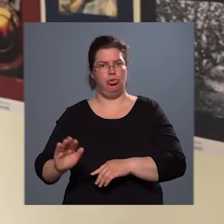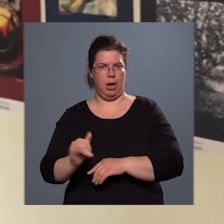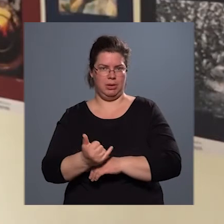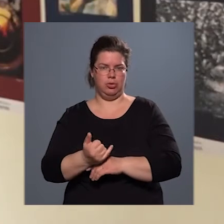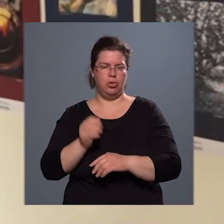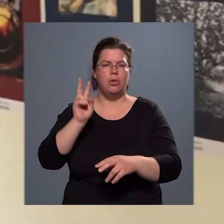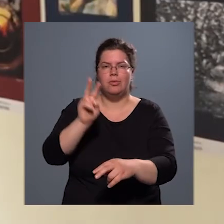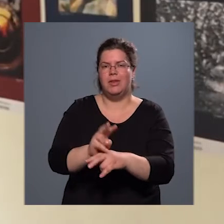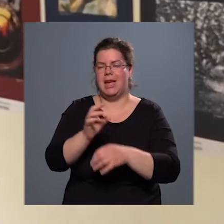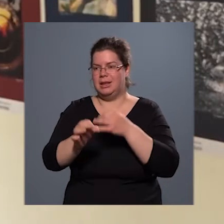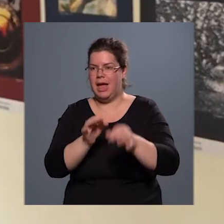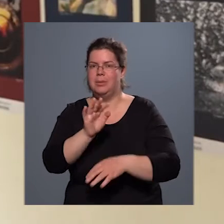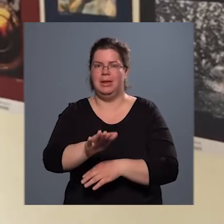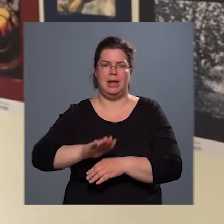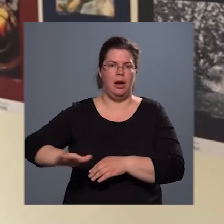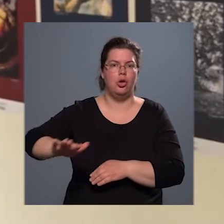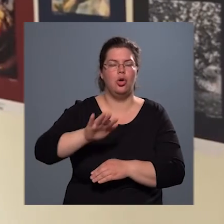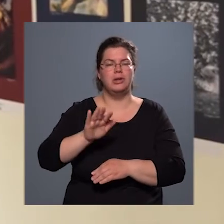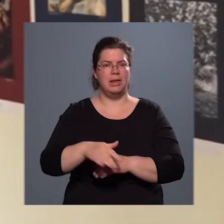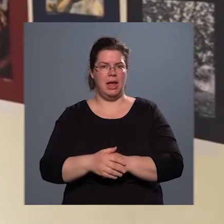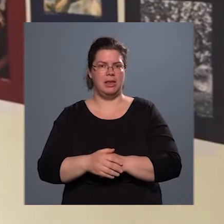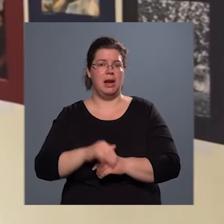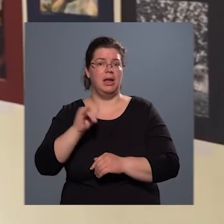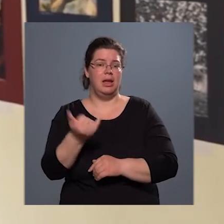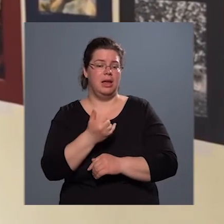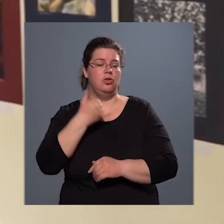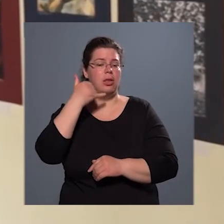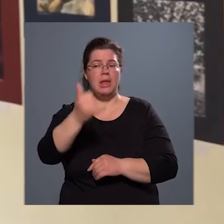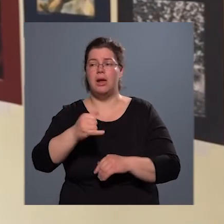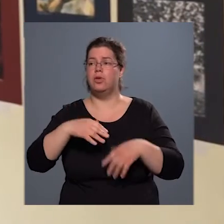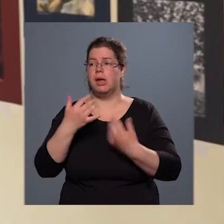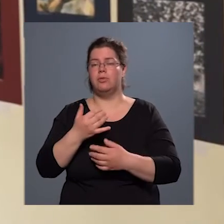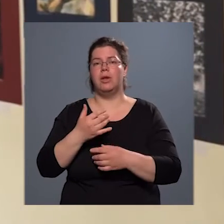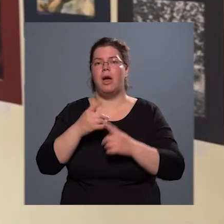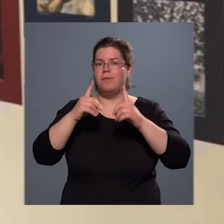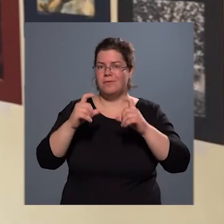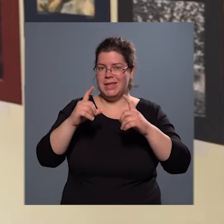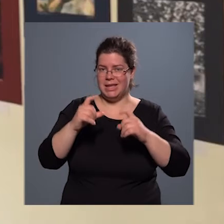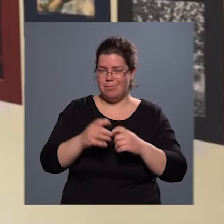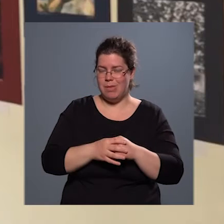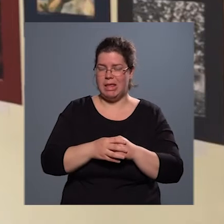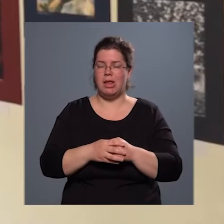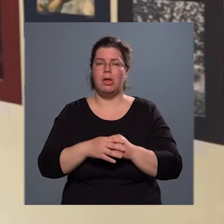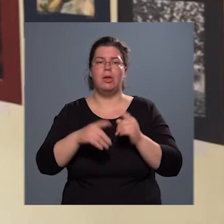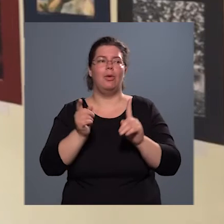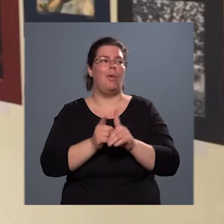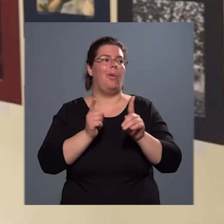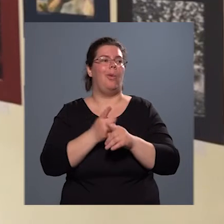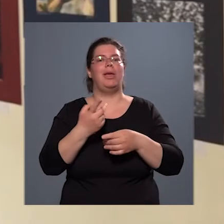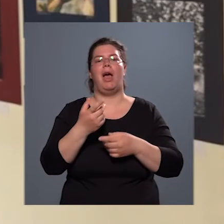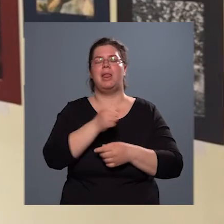természetre, környezetére, illetve, hogy a telefonját vagy a fényképezőgépét olyan egyéni